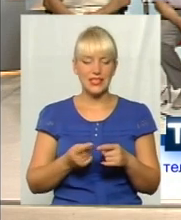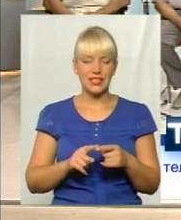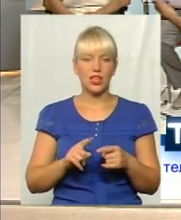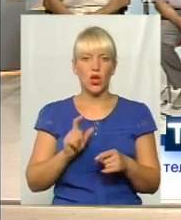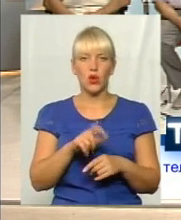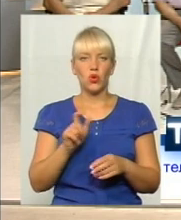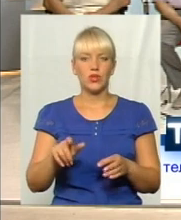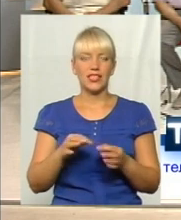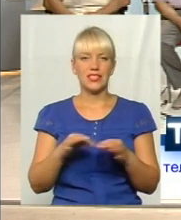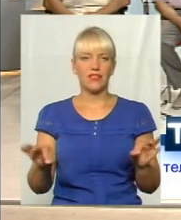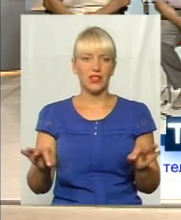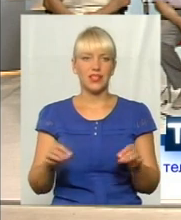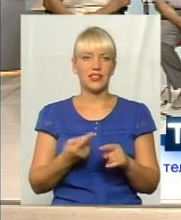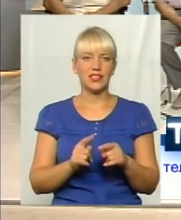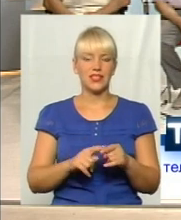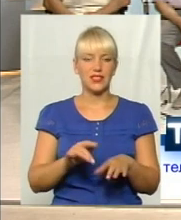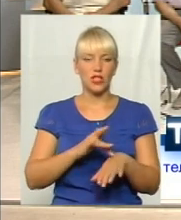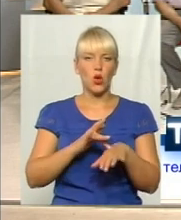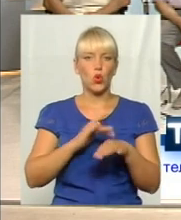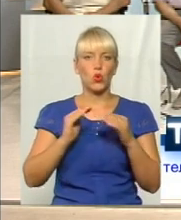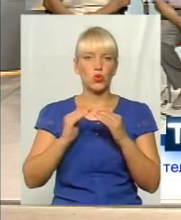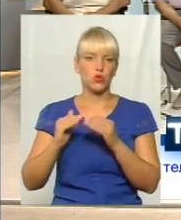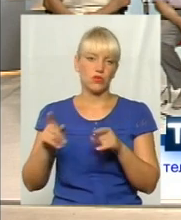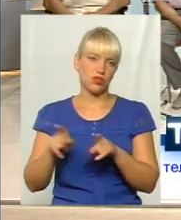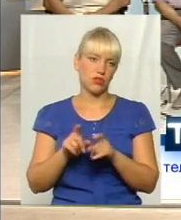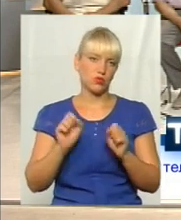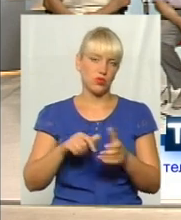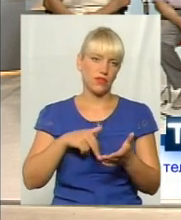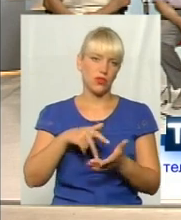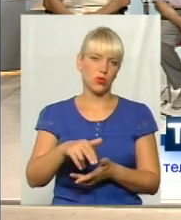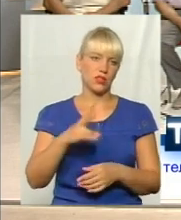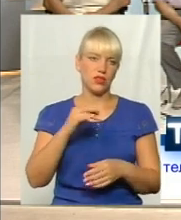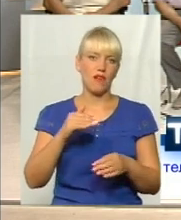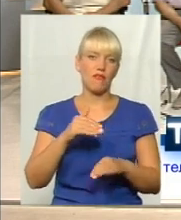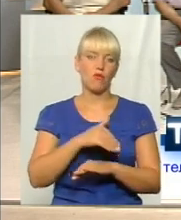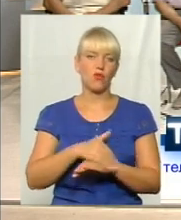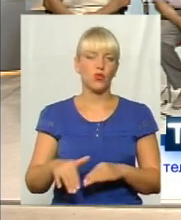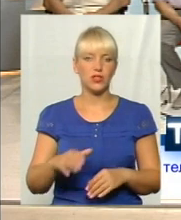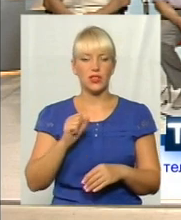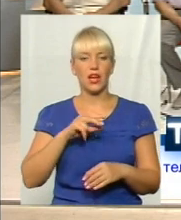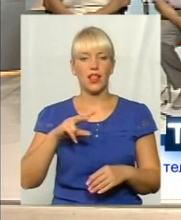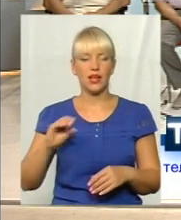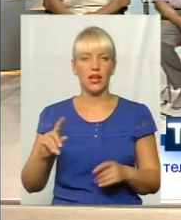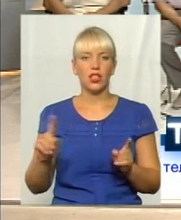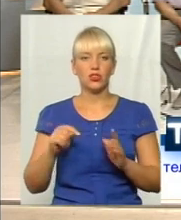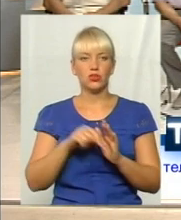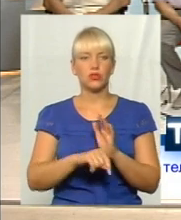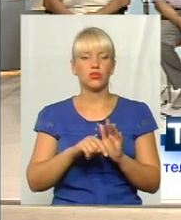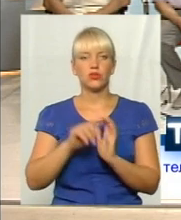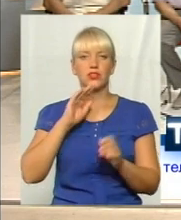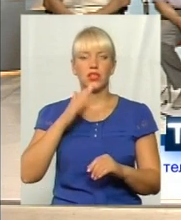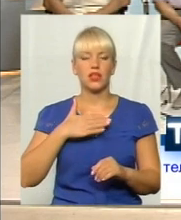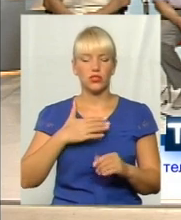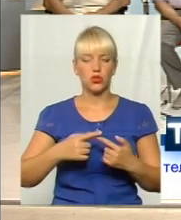з цих хрущовок, і щоб вони могли так само виходити на вулицю. Але все-таки, що стосується нашої